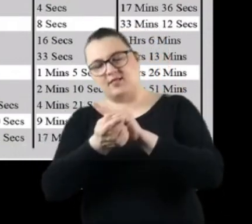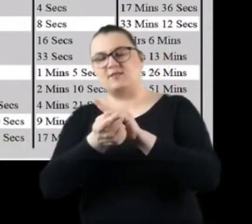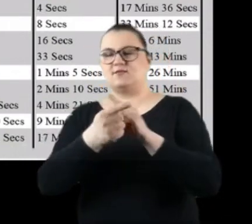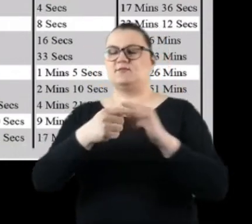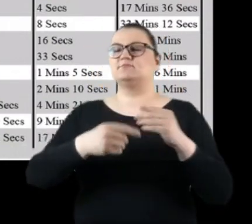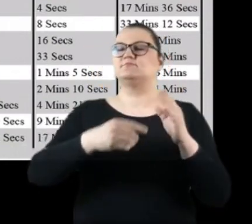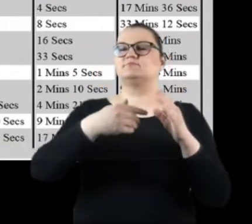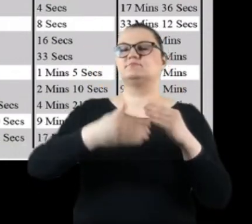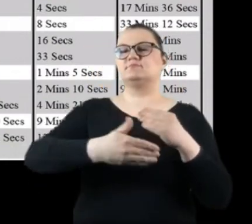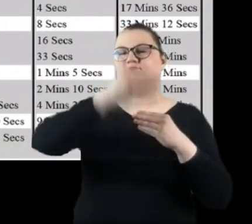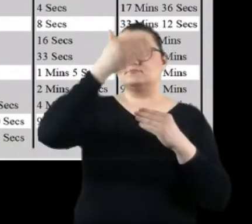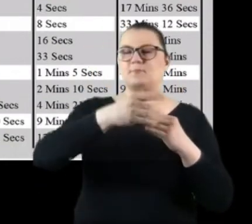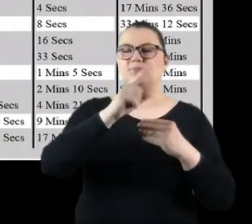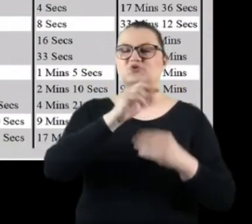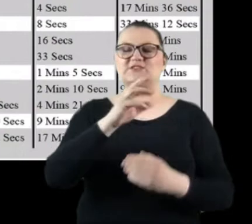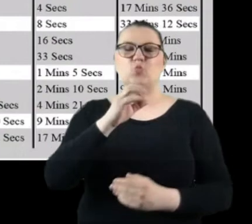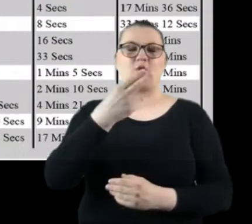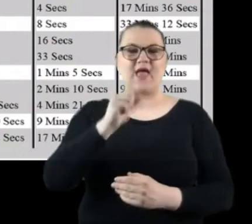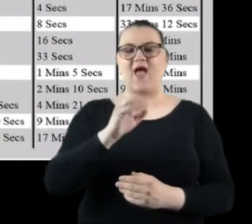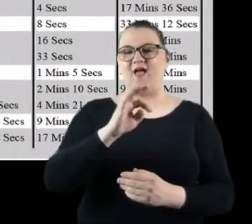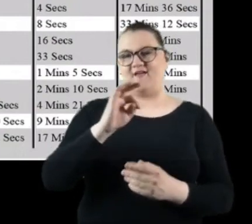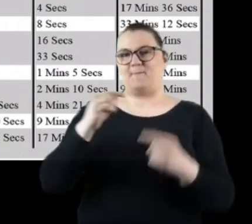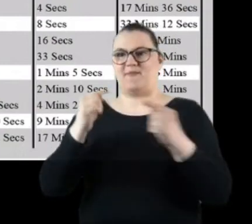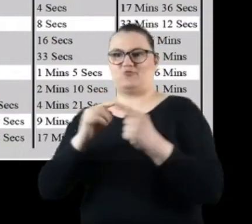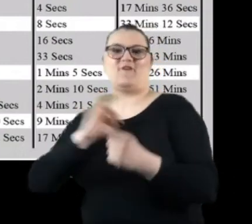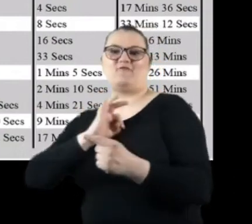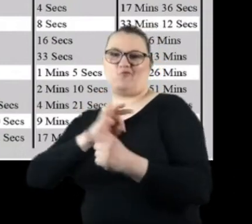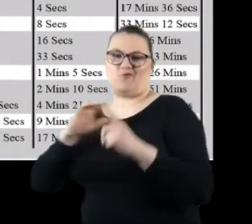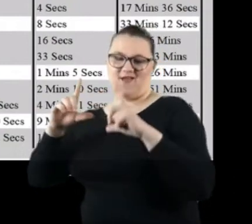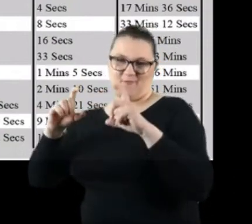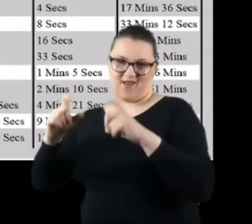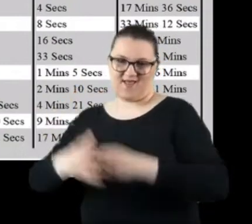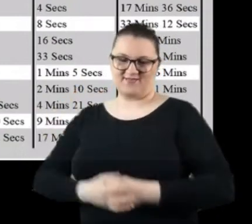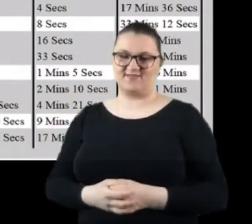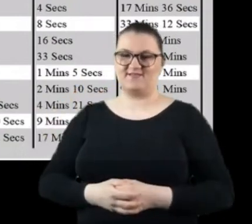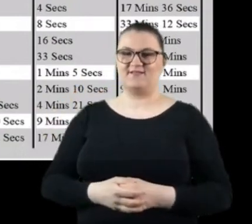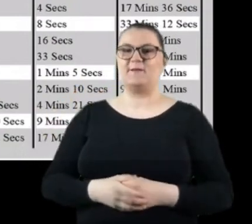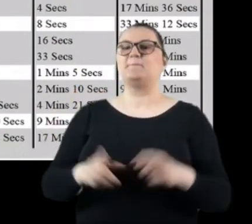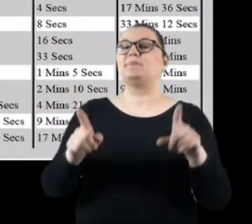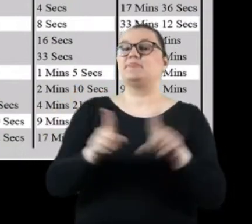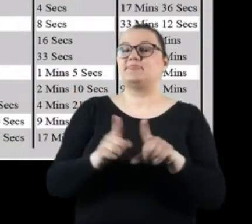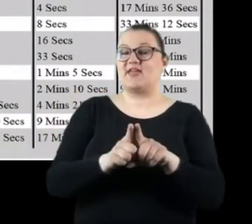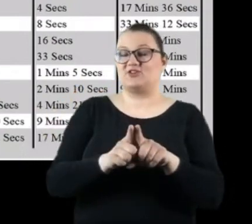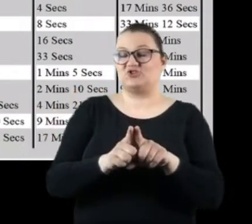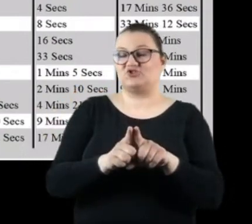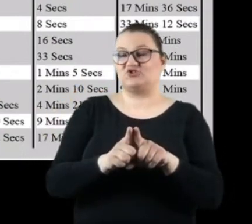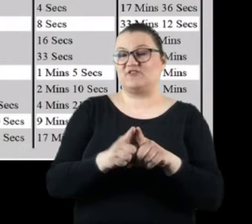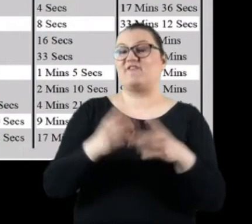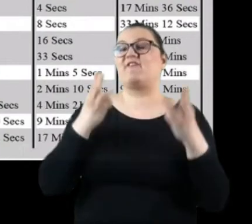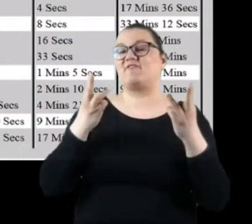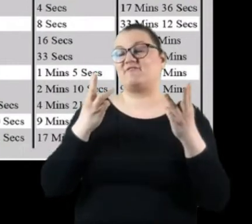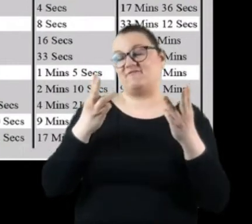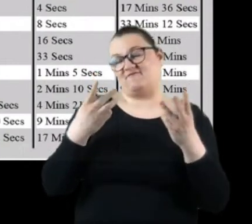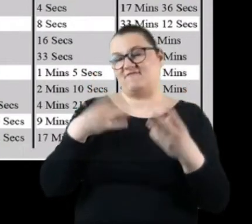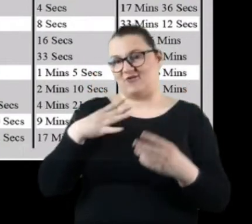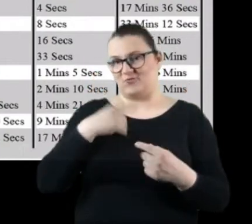odpowiadającą naszemu aparatowi. Też co warto zaznaczyć, to